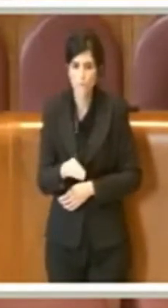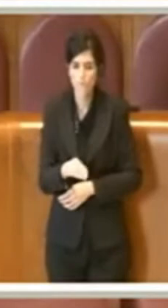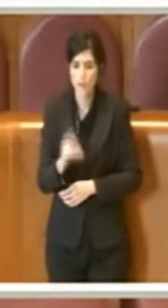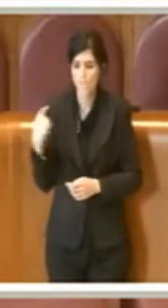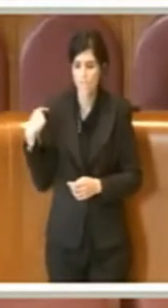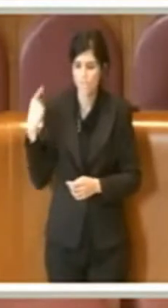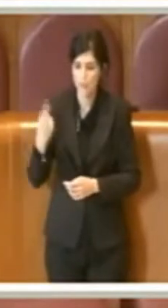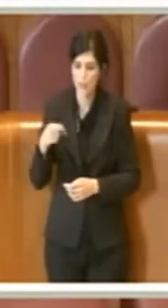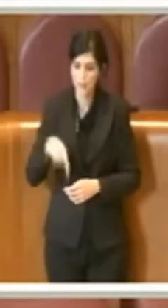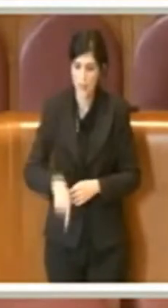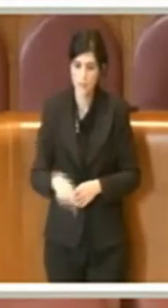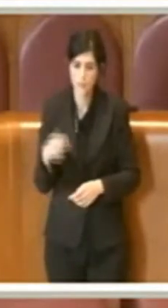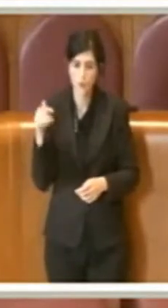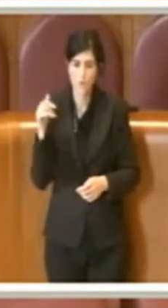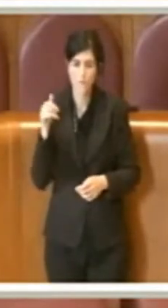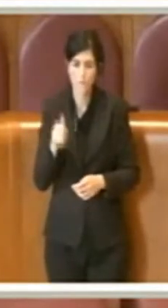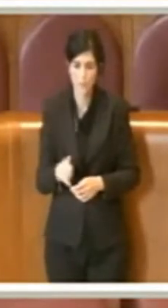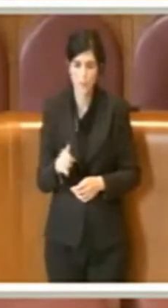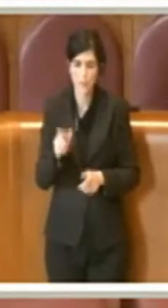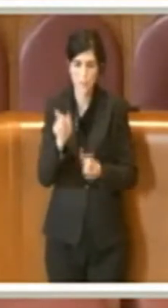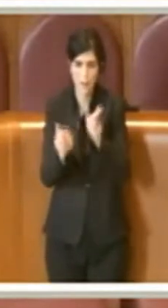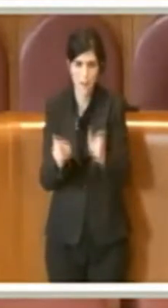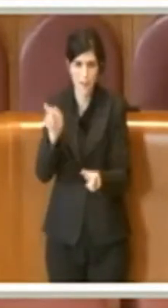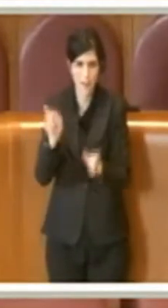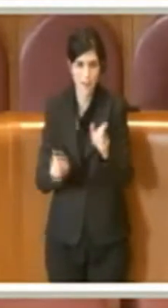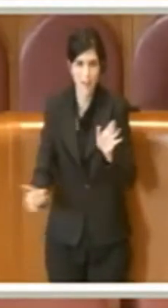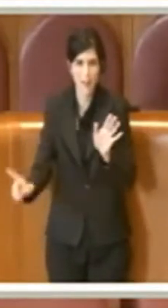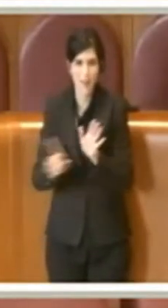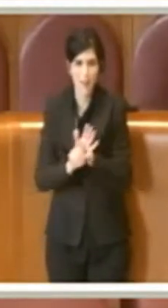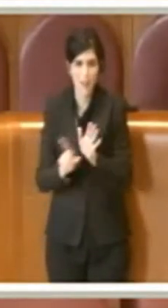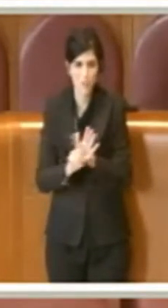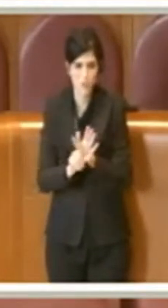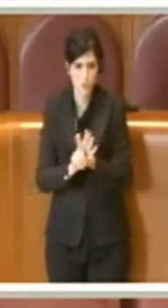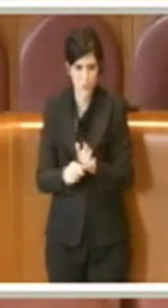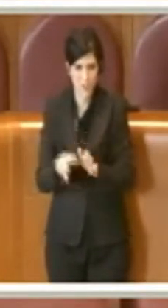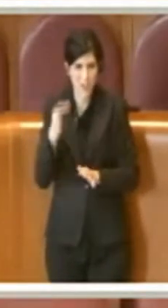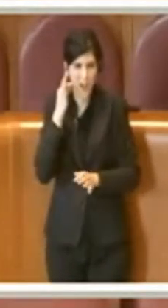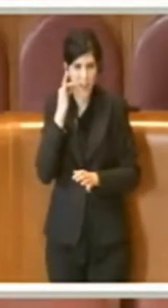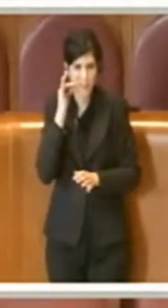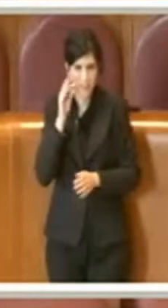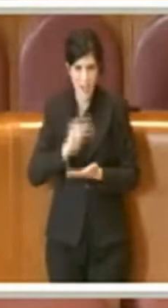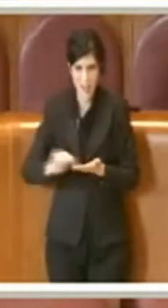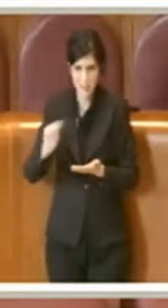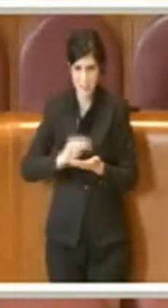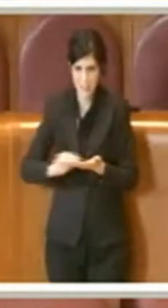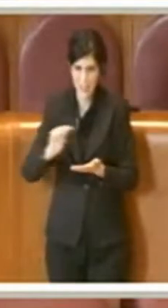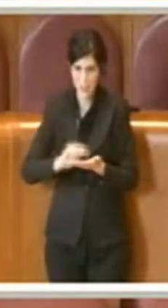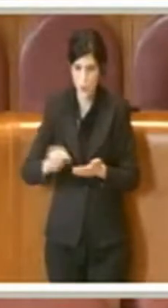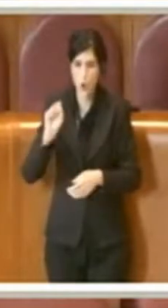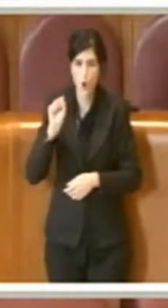leggi razziali molto prima dei nazisti? Quindi io dico no.